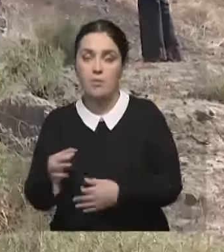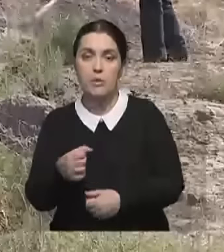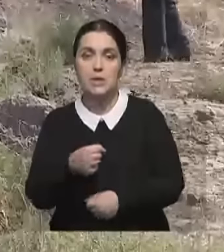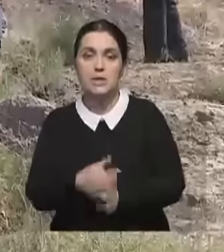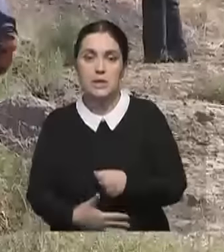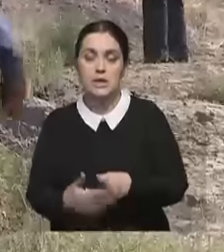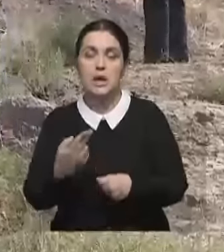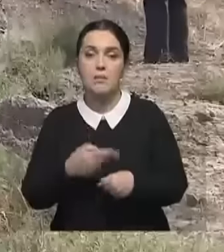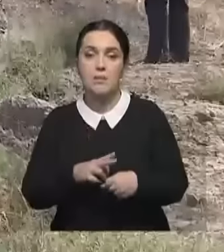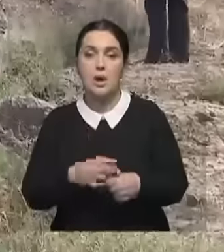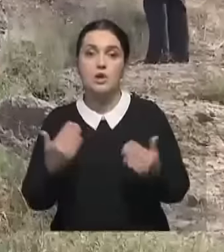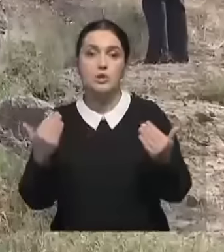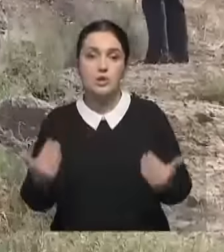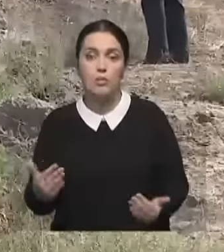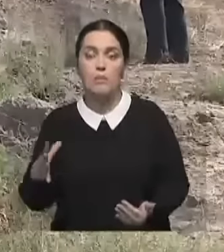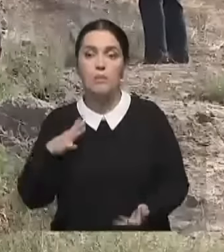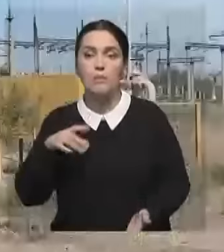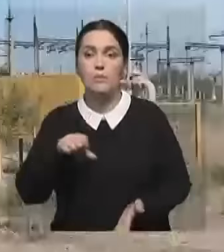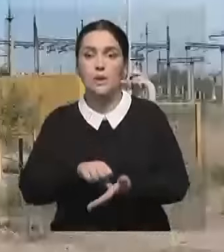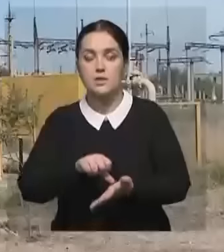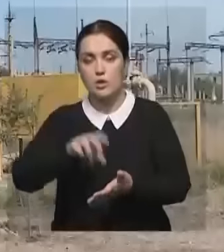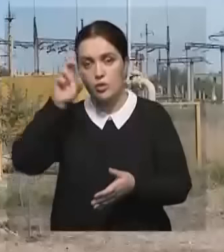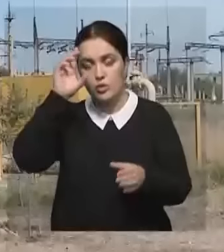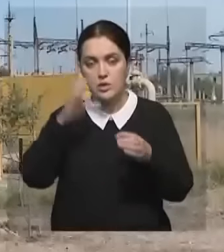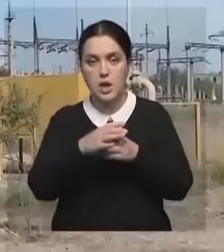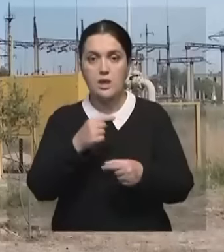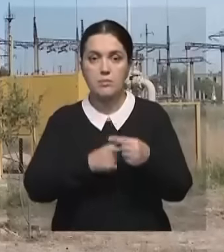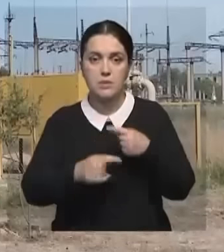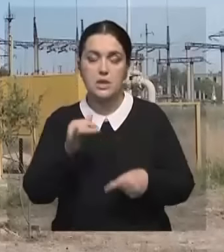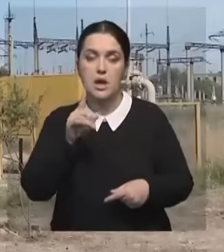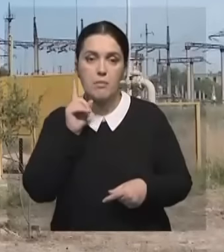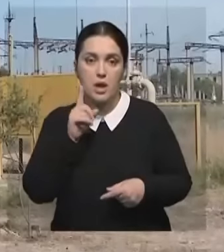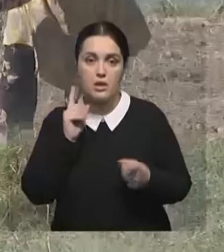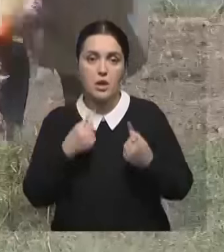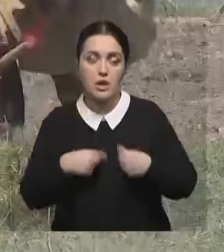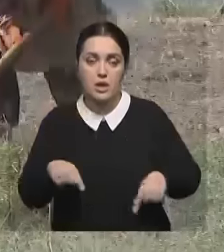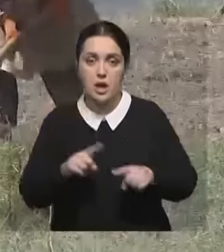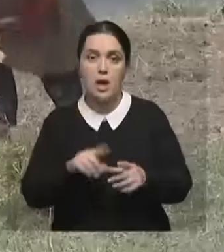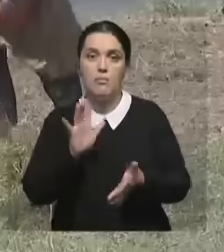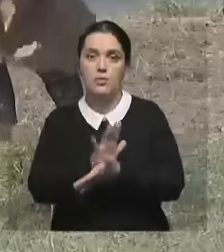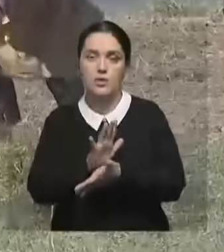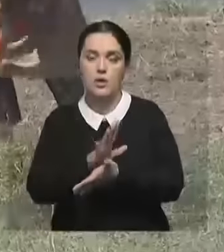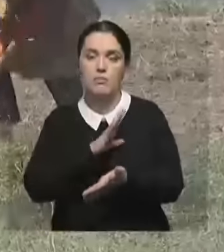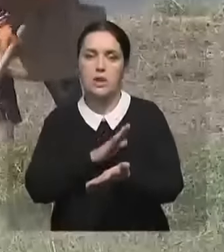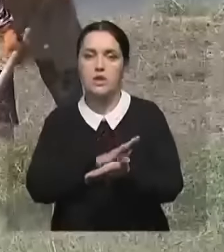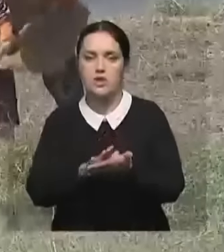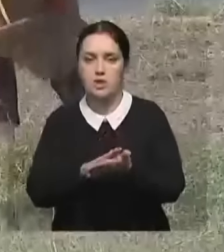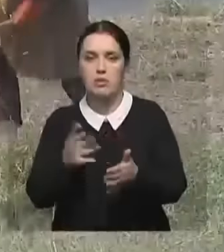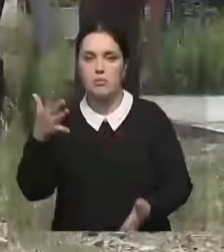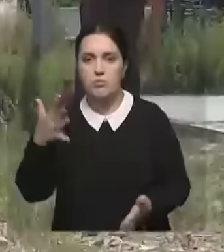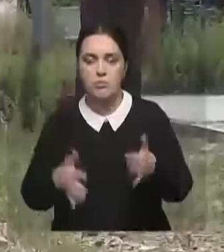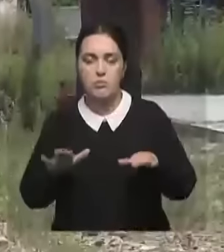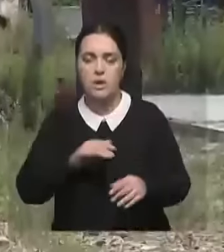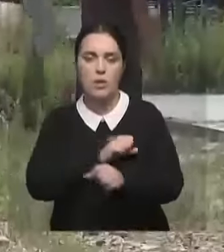вместе с местными жителями сегодня вышли представители госорганов, бизнеса и молодежных организаций. От мусора были очищены дворы многоэтажек, места